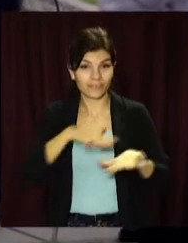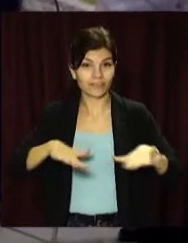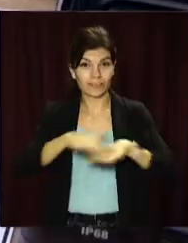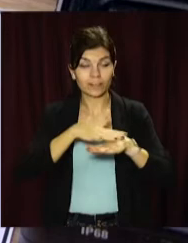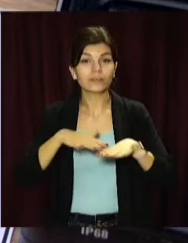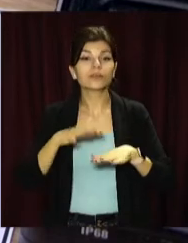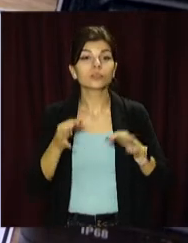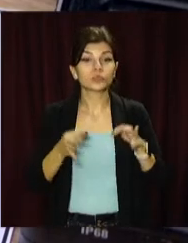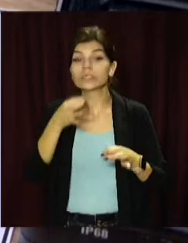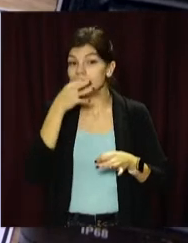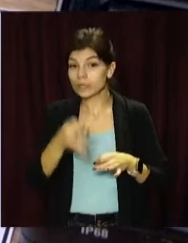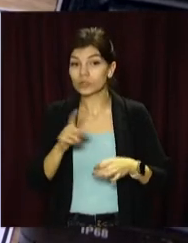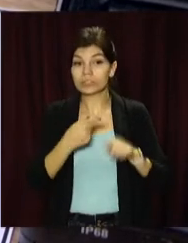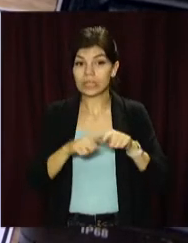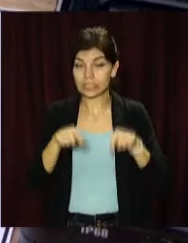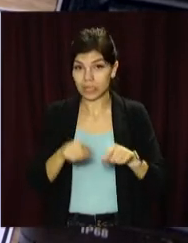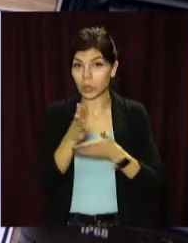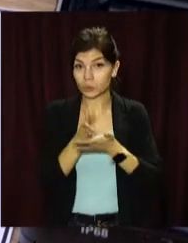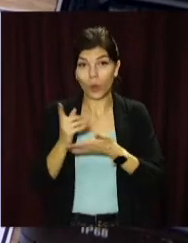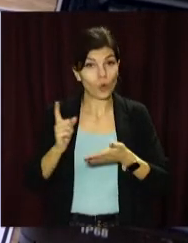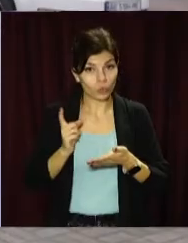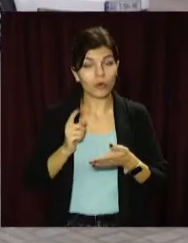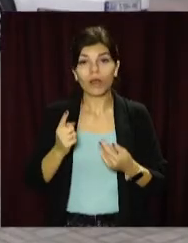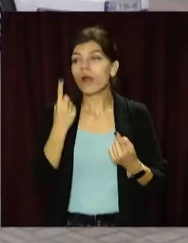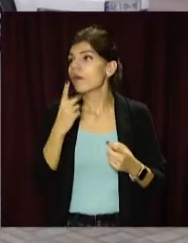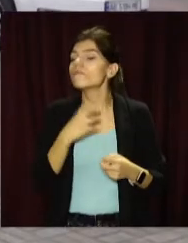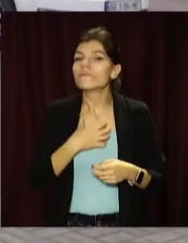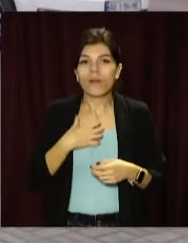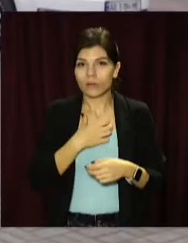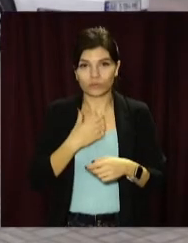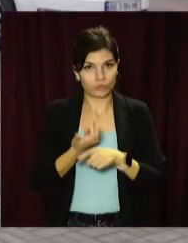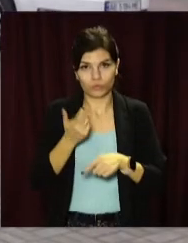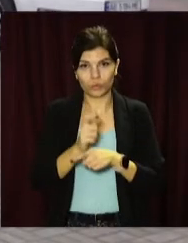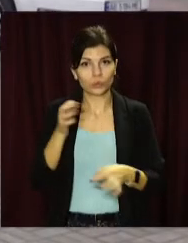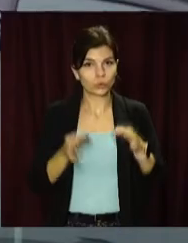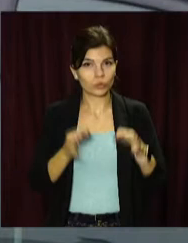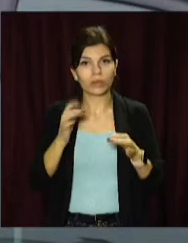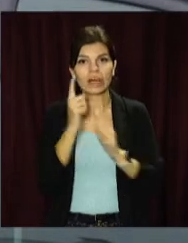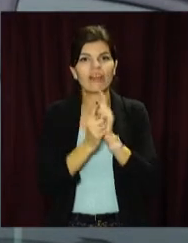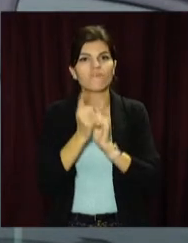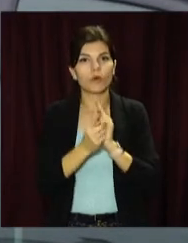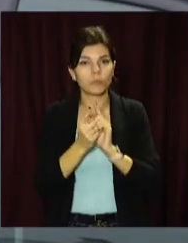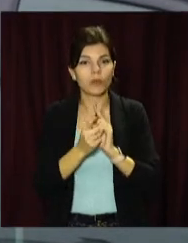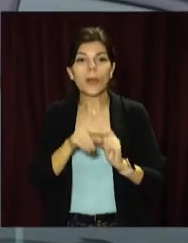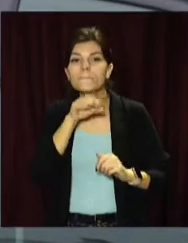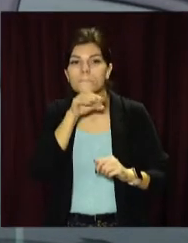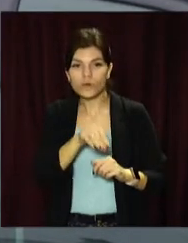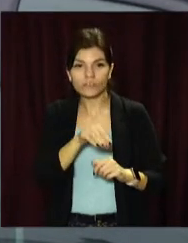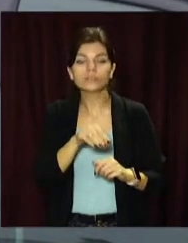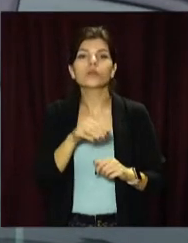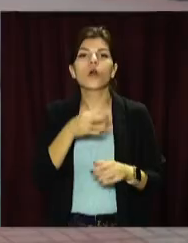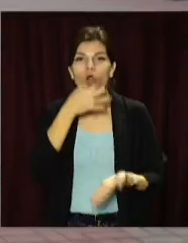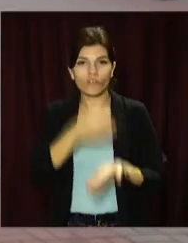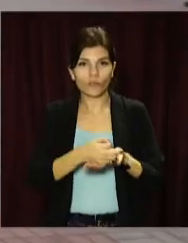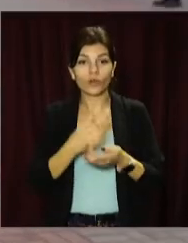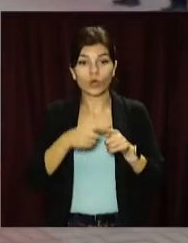адміністрації розказали, ця служба охорони – один із найважливіших елементів судової реформи. Професіоналізм, відповідальність